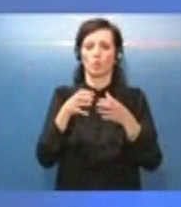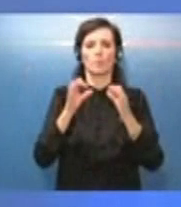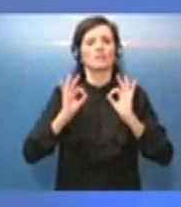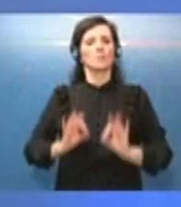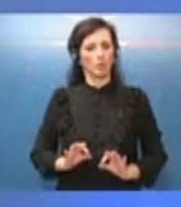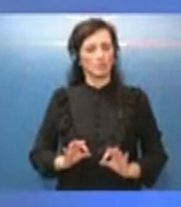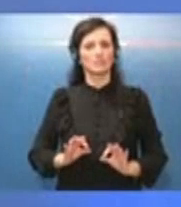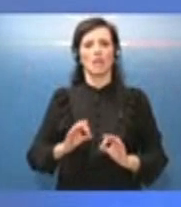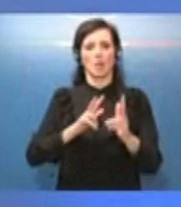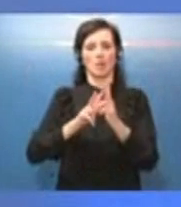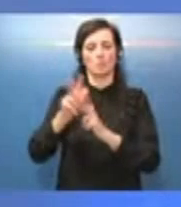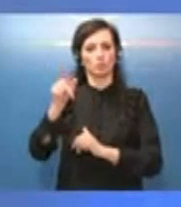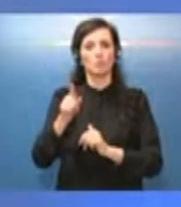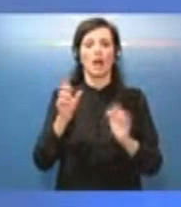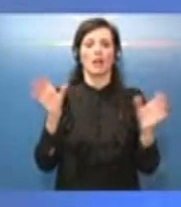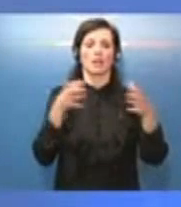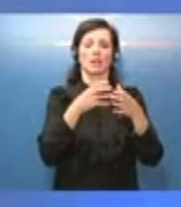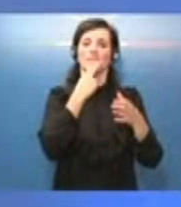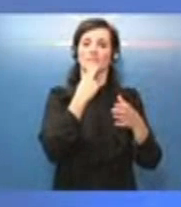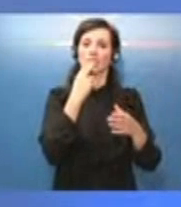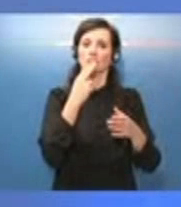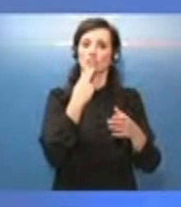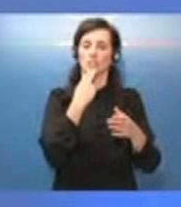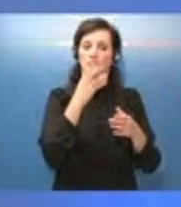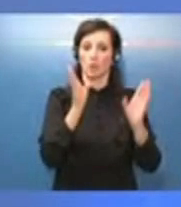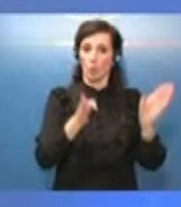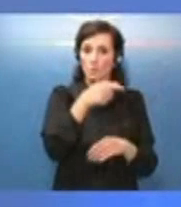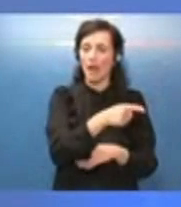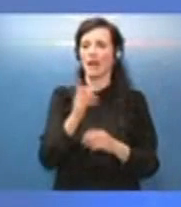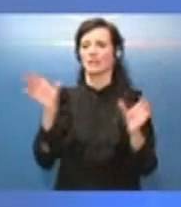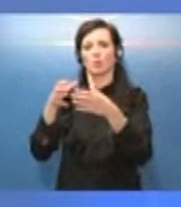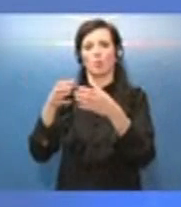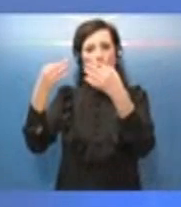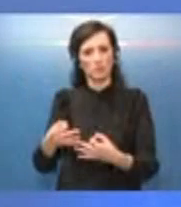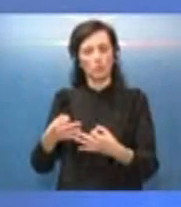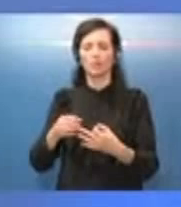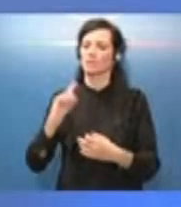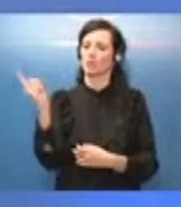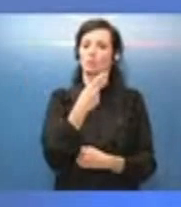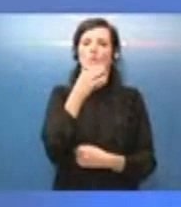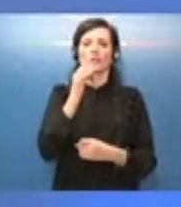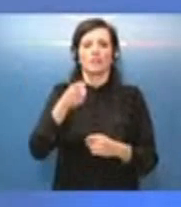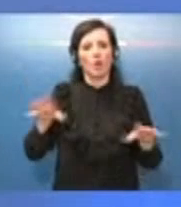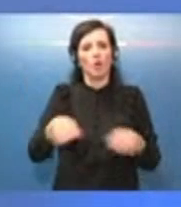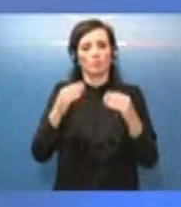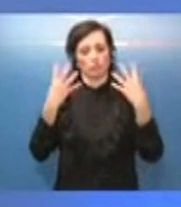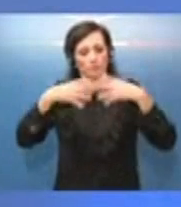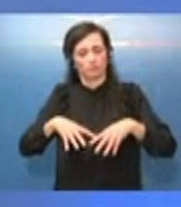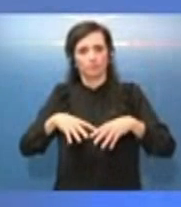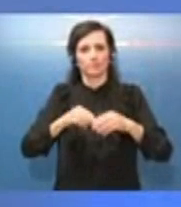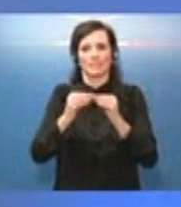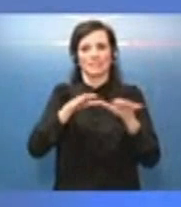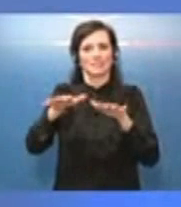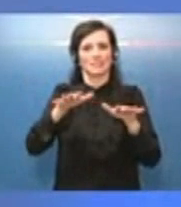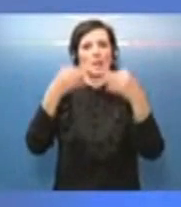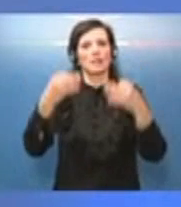Polizia Municipale, i vigili urbani, eccetera. Ora dovremmo mettere su tutto l'impianto perché potrà essere un impianto che sarà un po' differente da